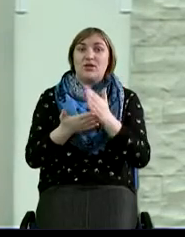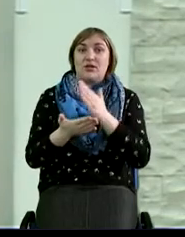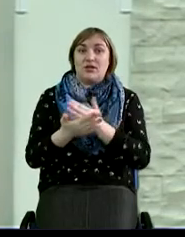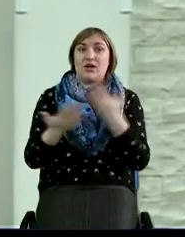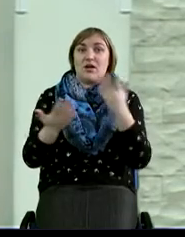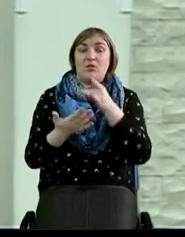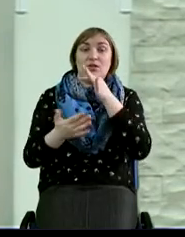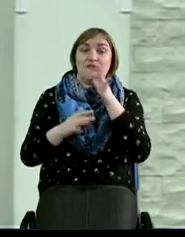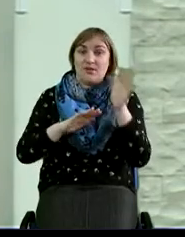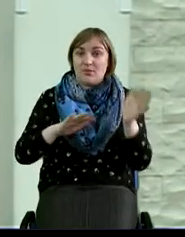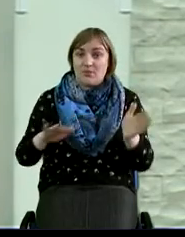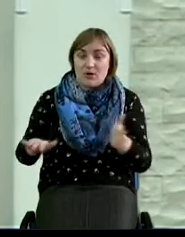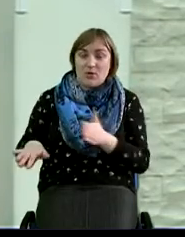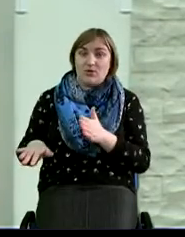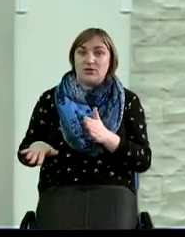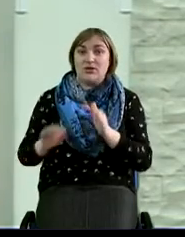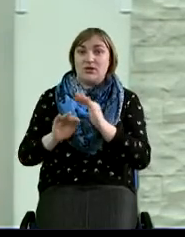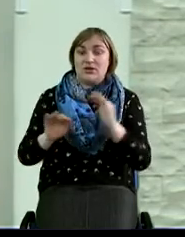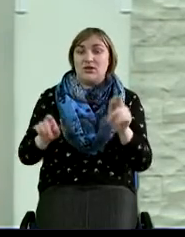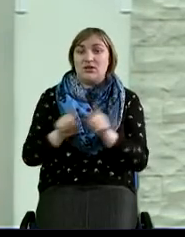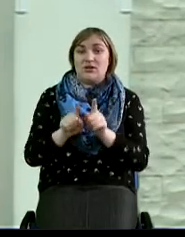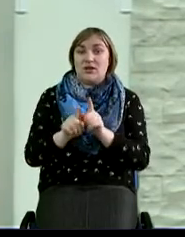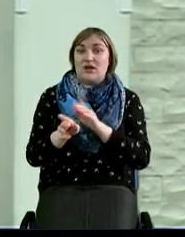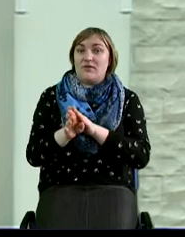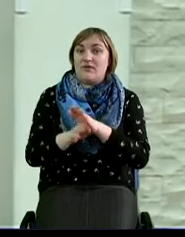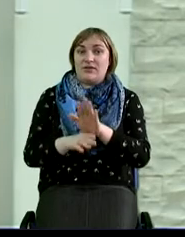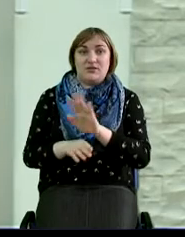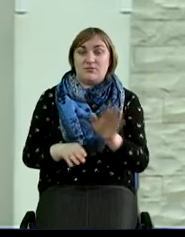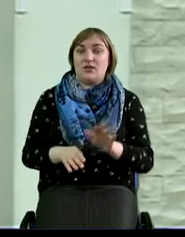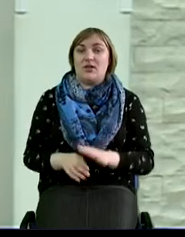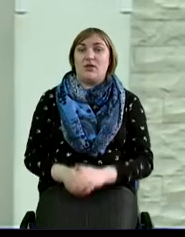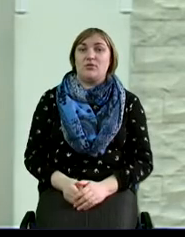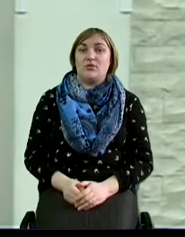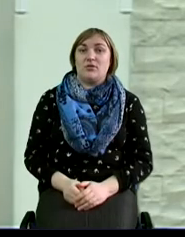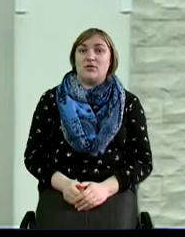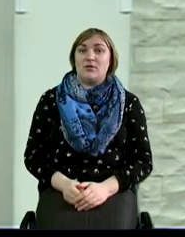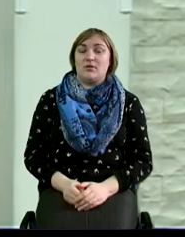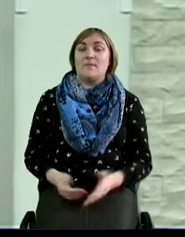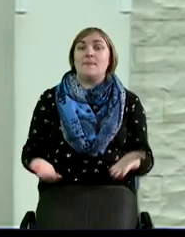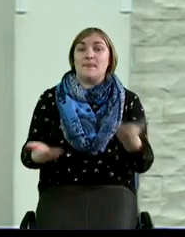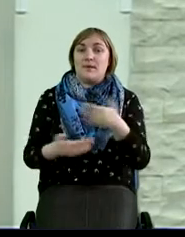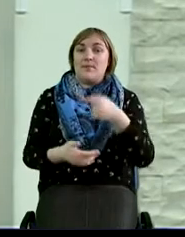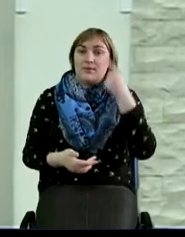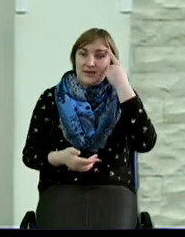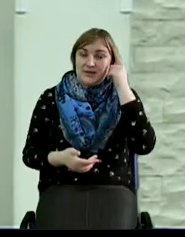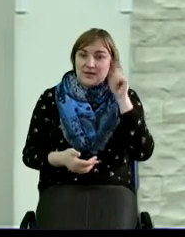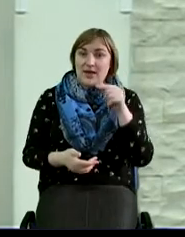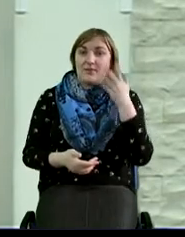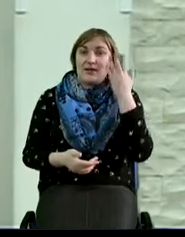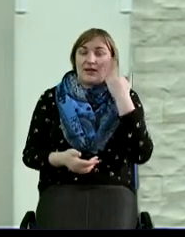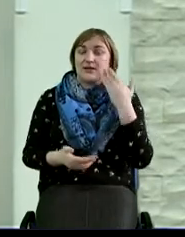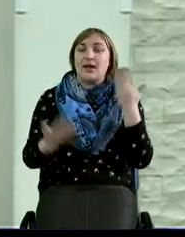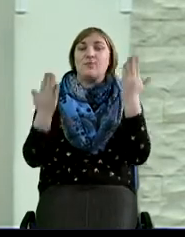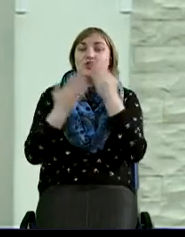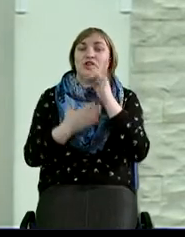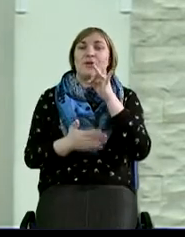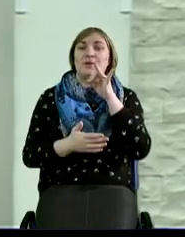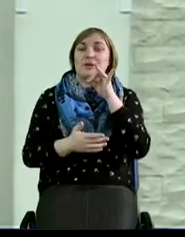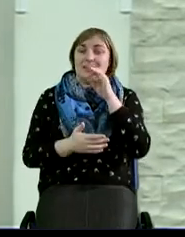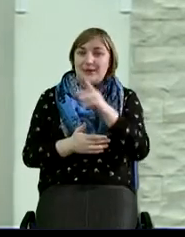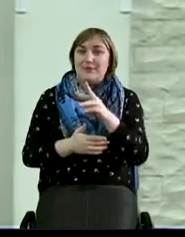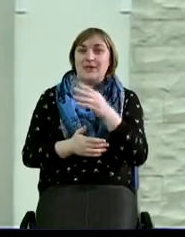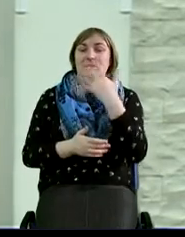мы увидим, что дети перестанут также исполнять ее. И мы с вами знаем, когда мы читаем Римлянам 5 глава, 19